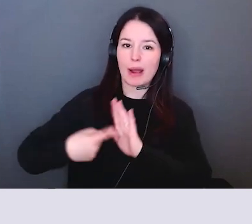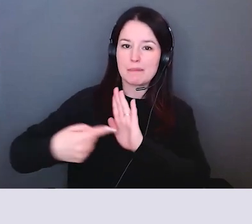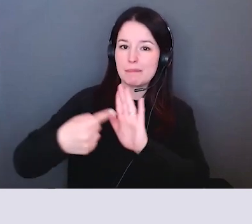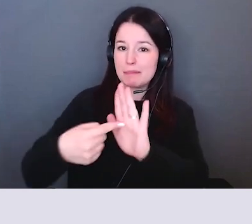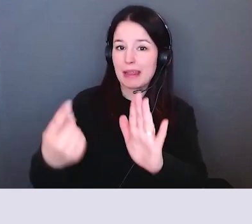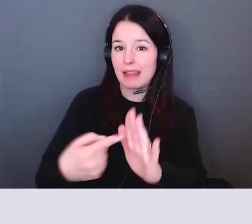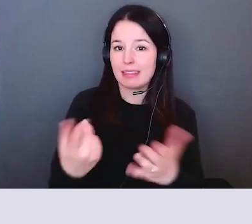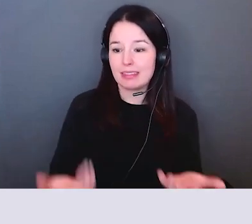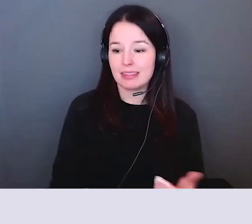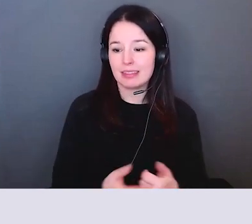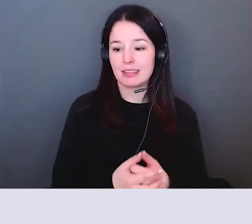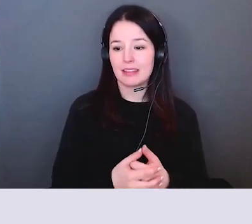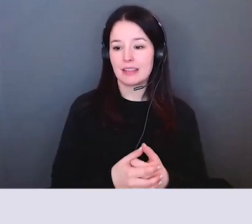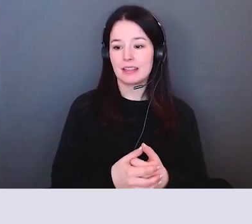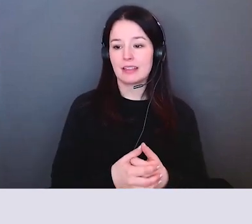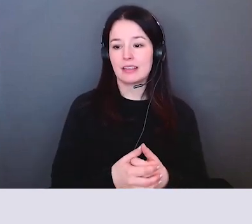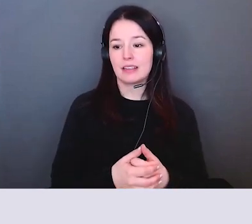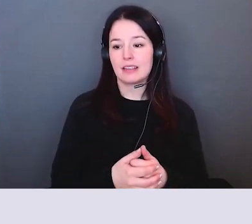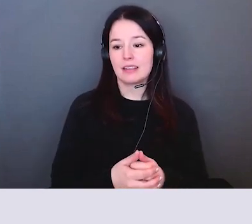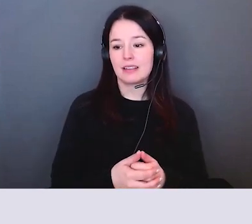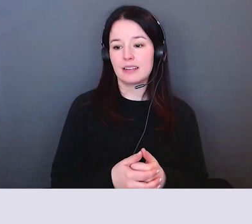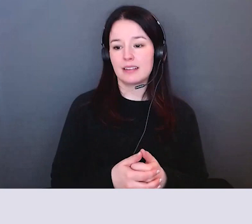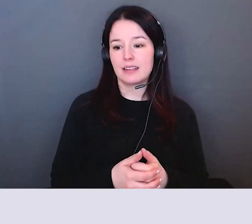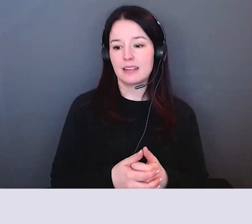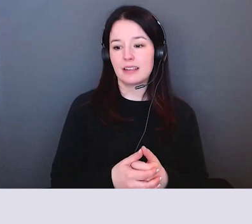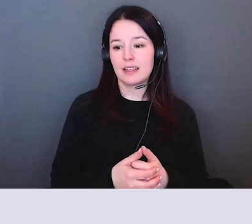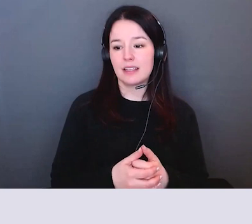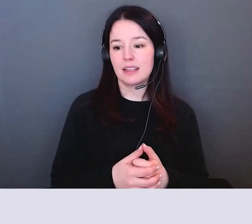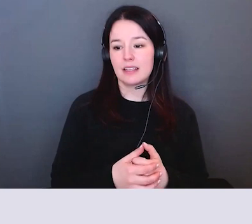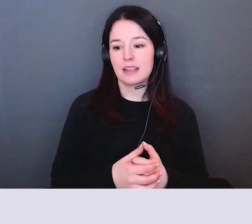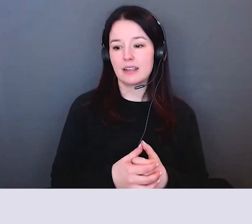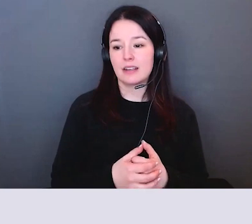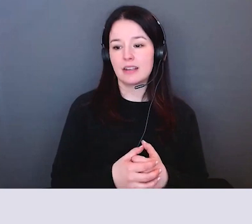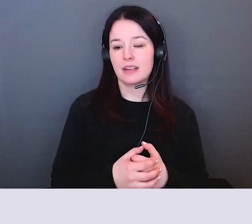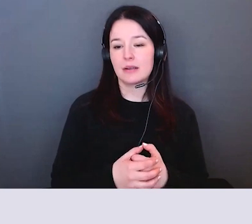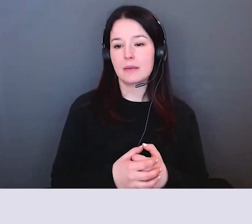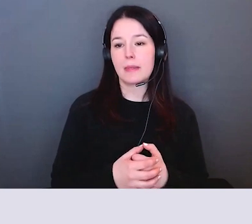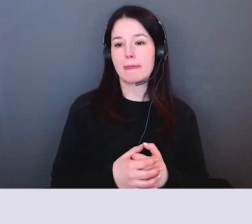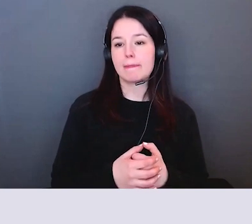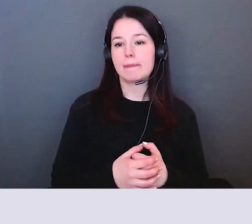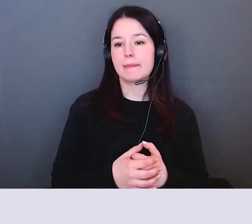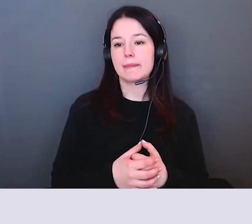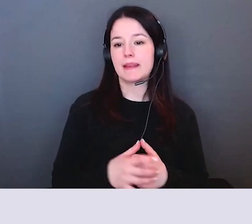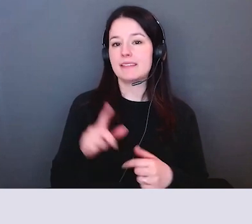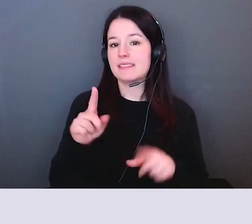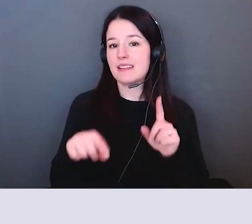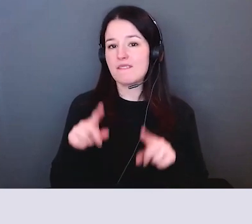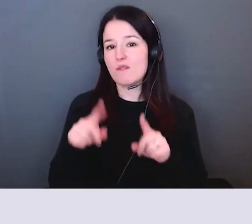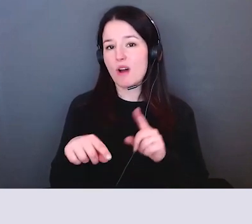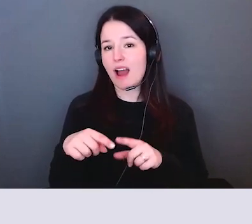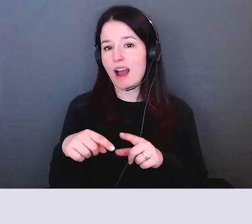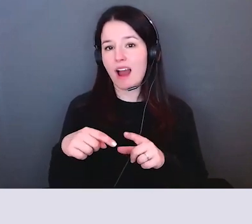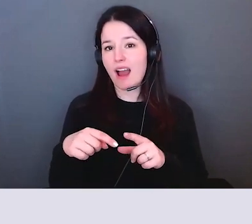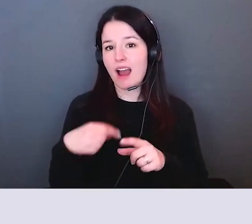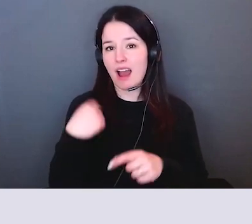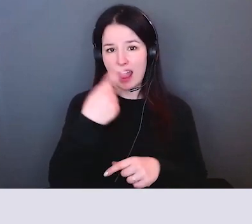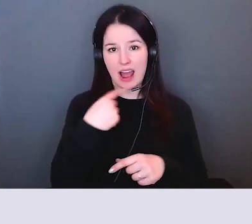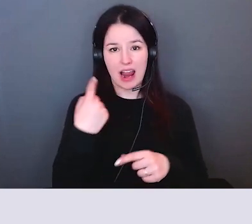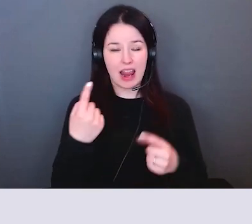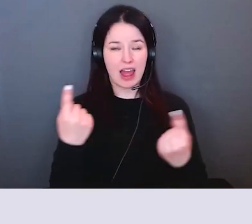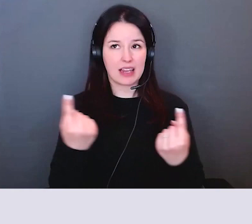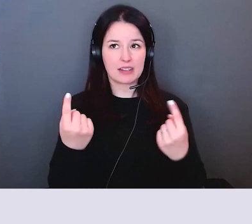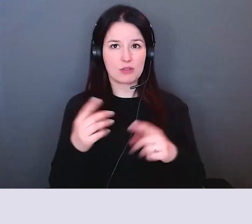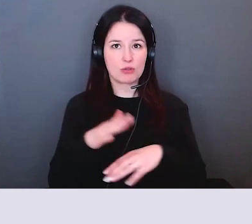ce problème du discours finalement il y a un autre chemin qu'on peut